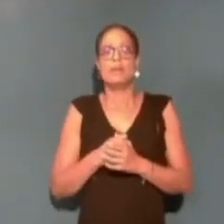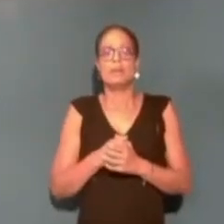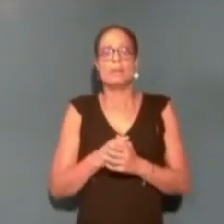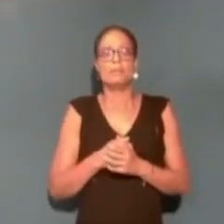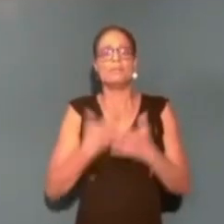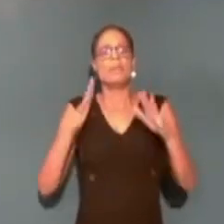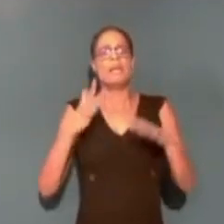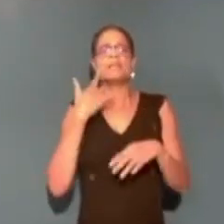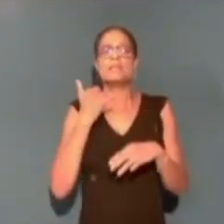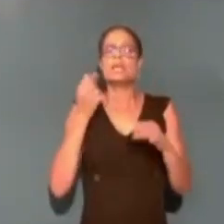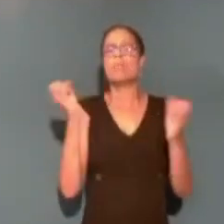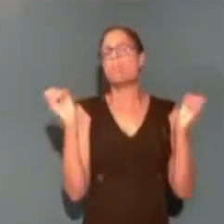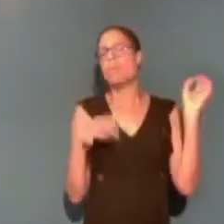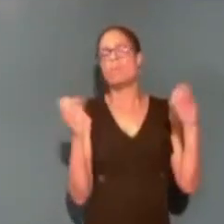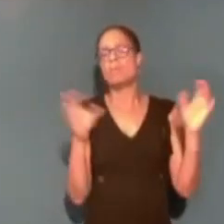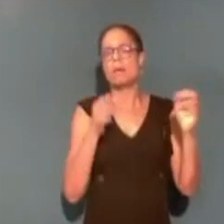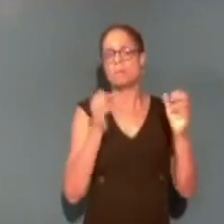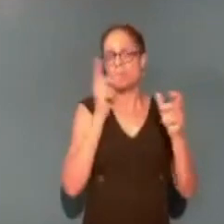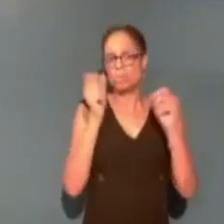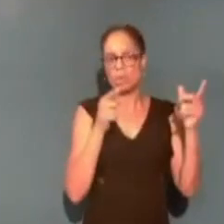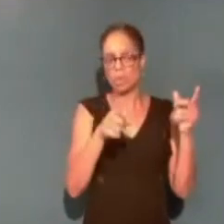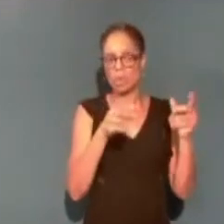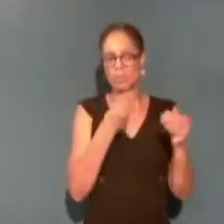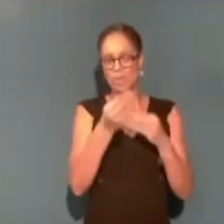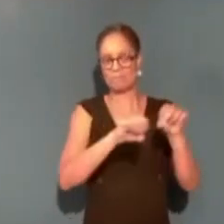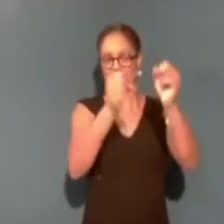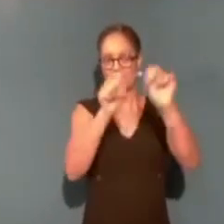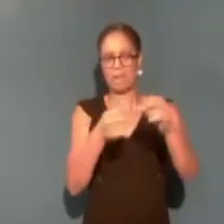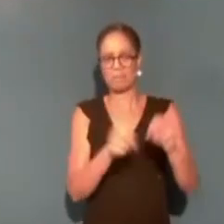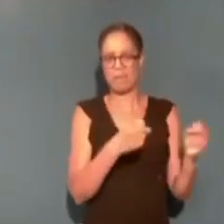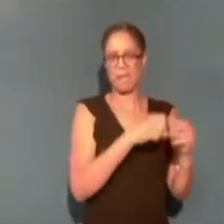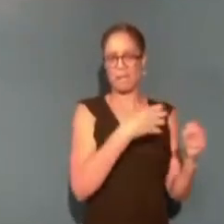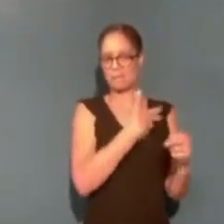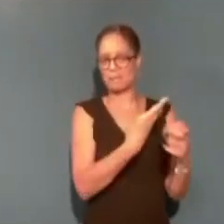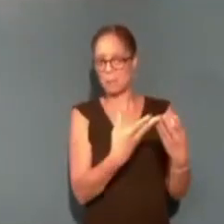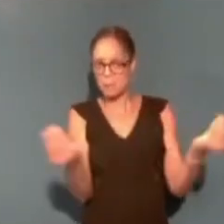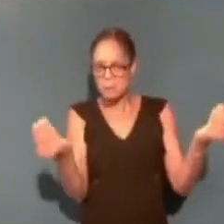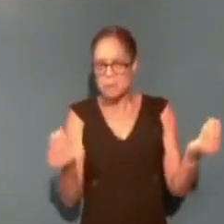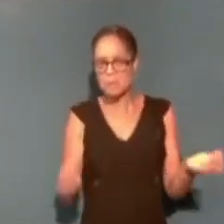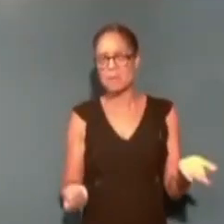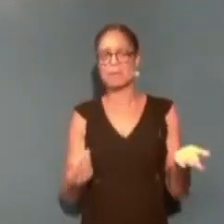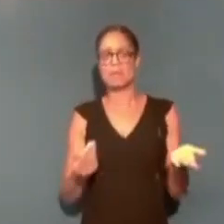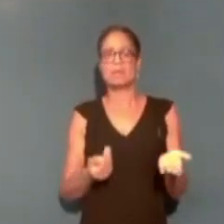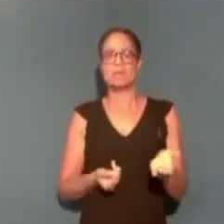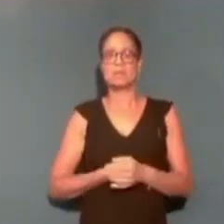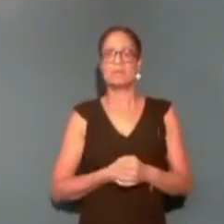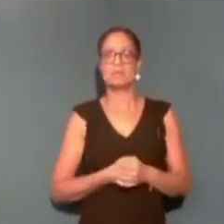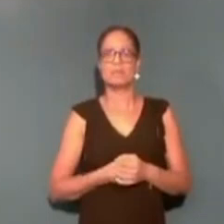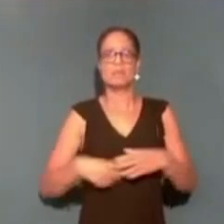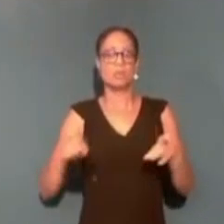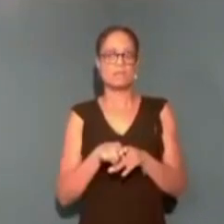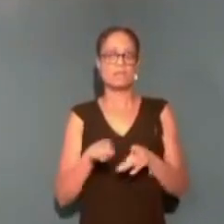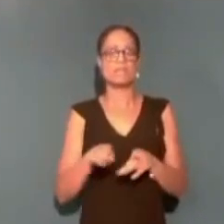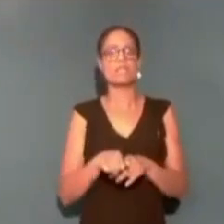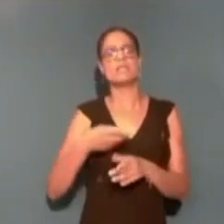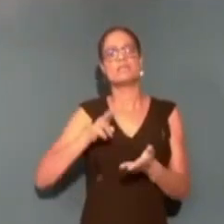polluer, nous détuisons nos richesses, notre bio-ressource. Donc je voulais faire ça. Et puis, c'est vrai qu'il y a eu